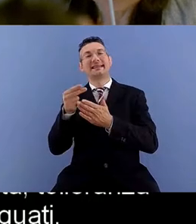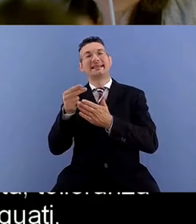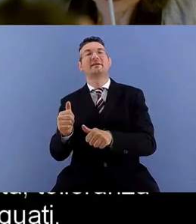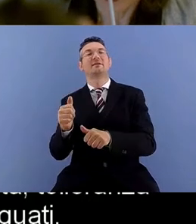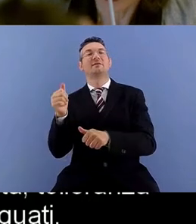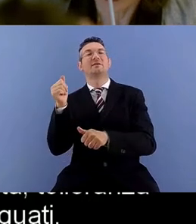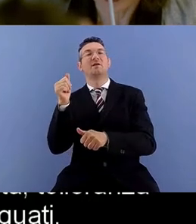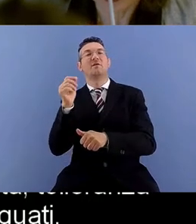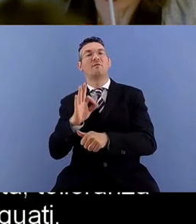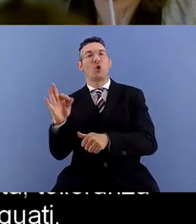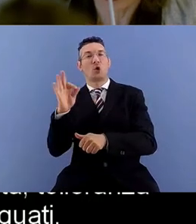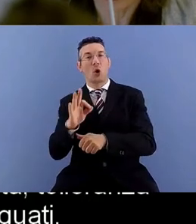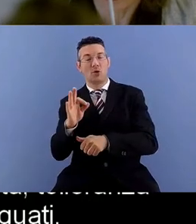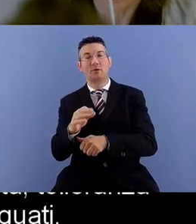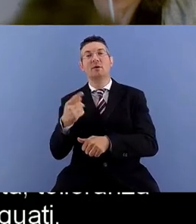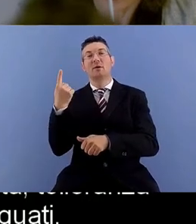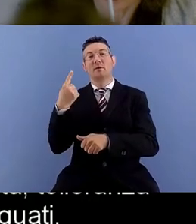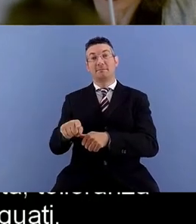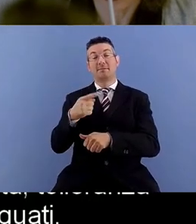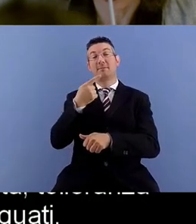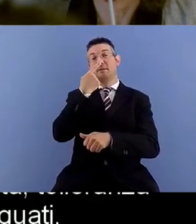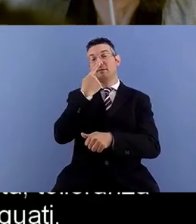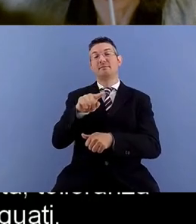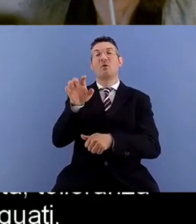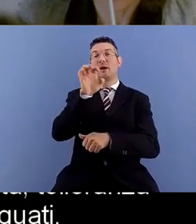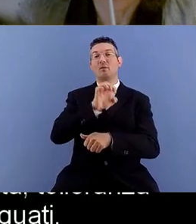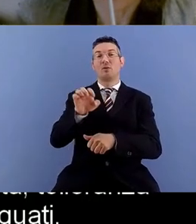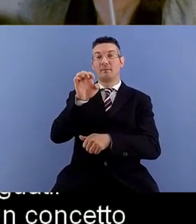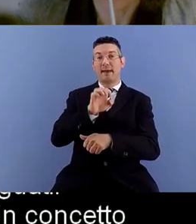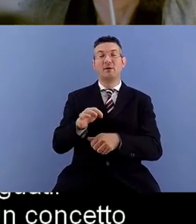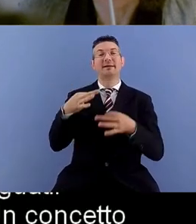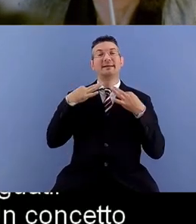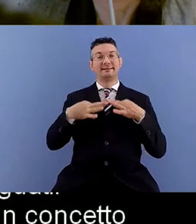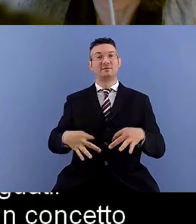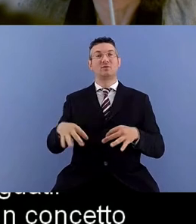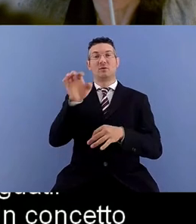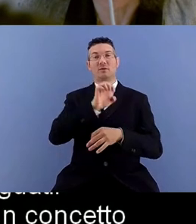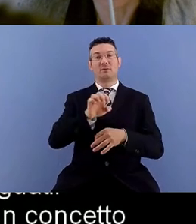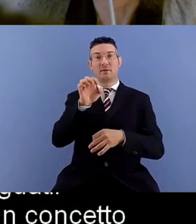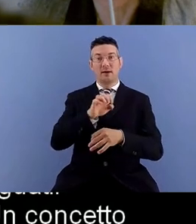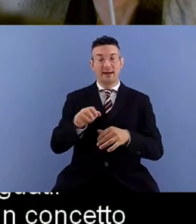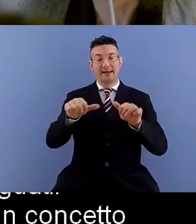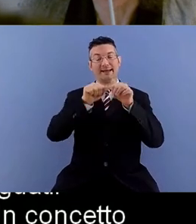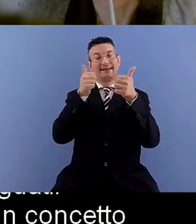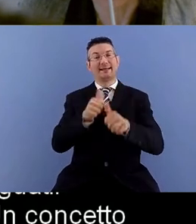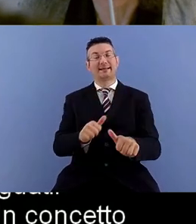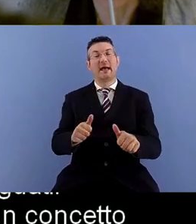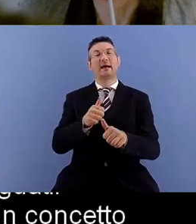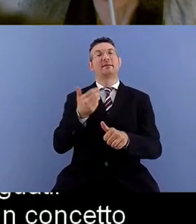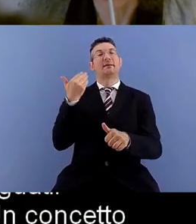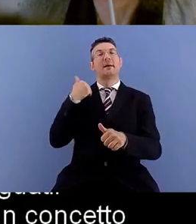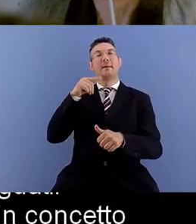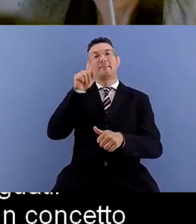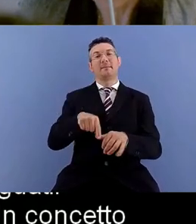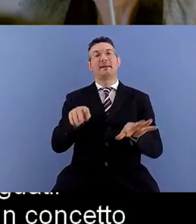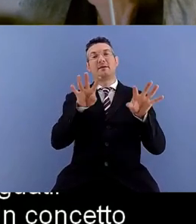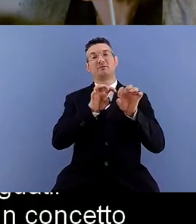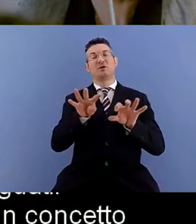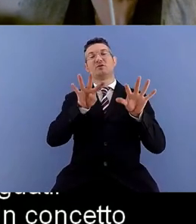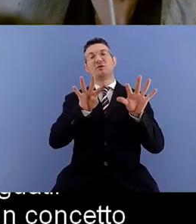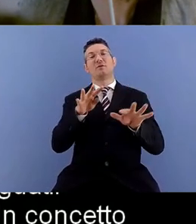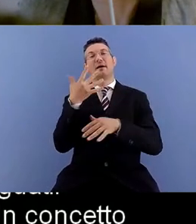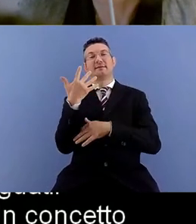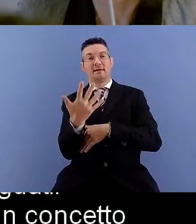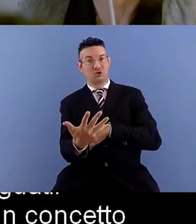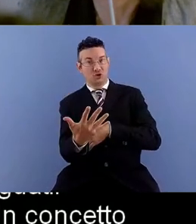è un concetto adottato dall'istituto europeo per il design a disabilità nel 1995 che